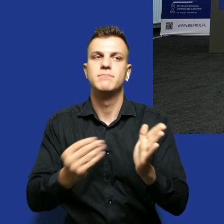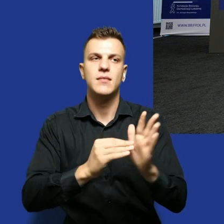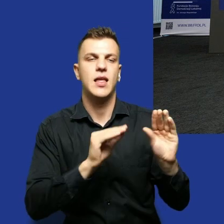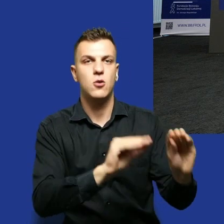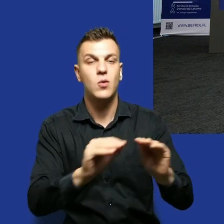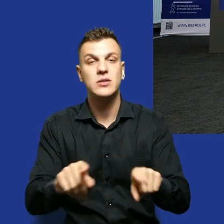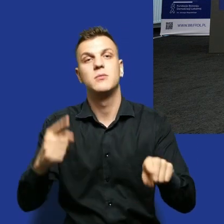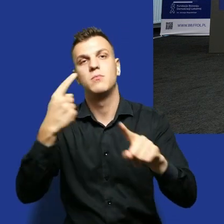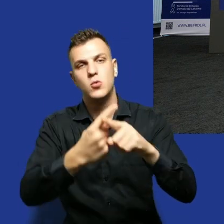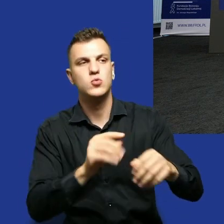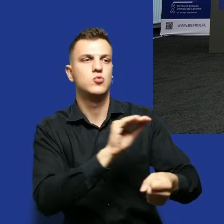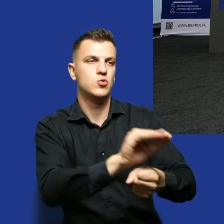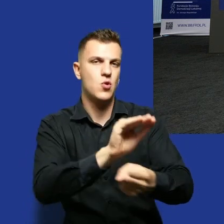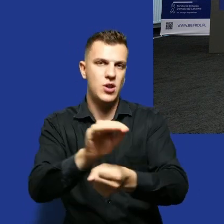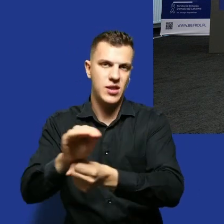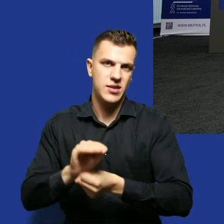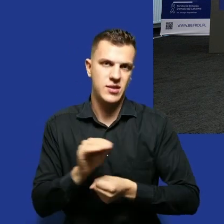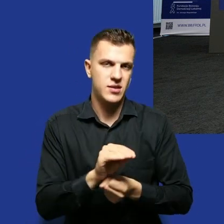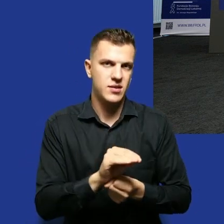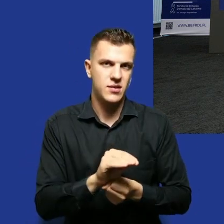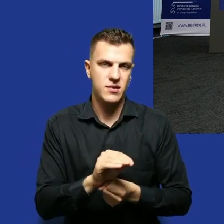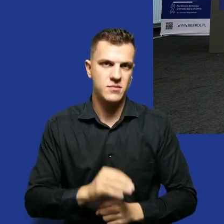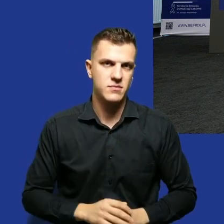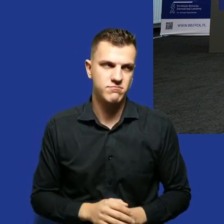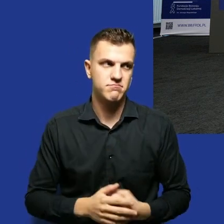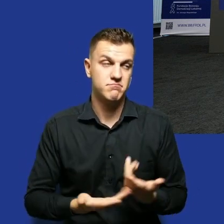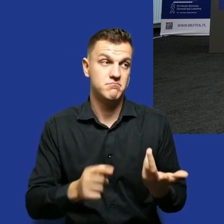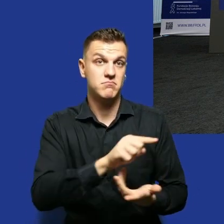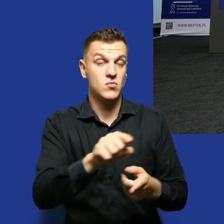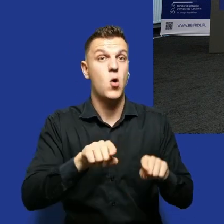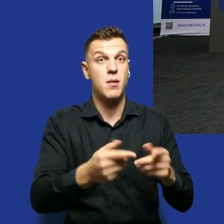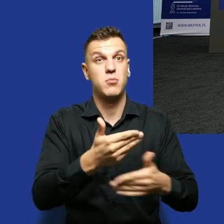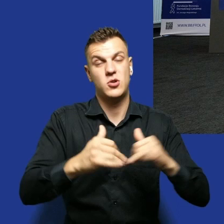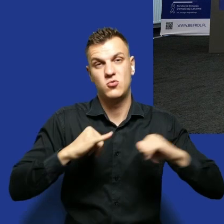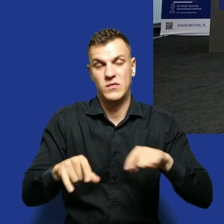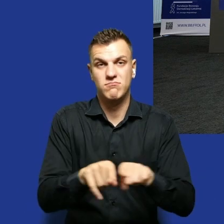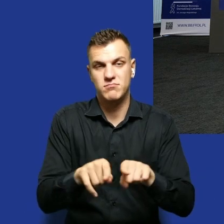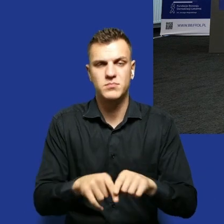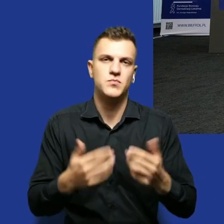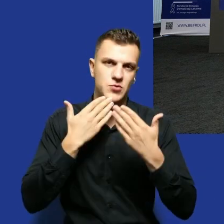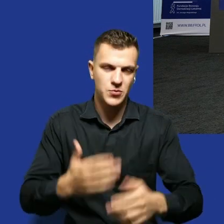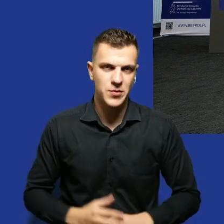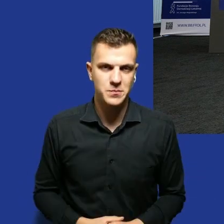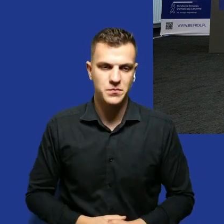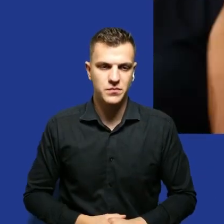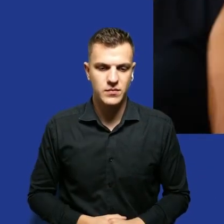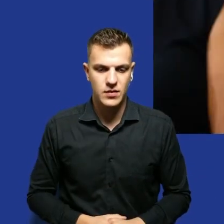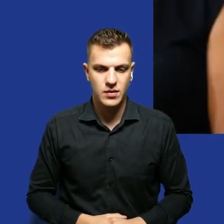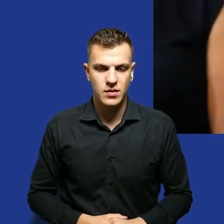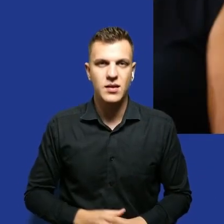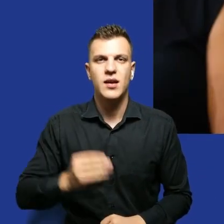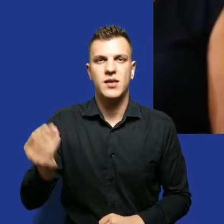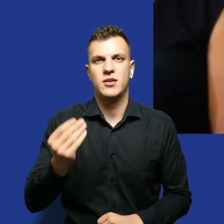szkolenia także organizacji pozarządowych dziękuję mamy jeszcze